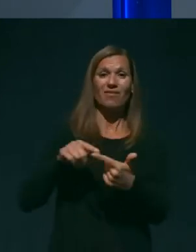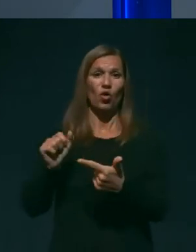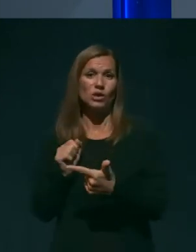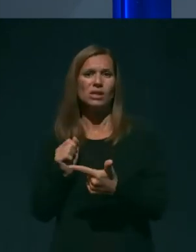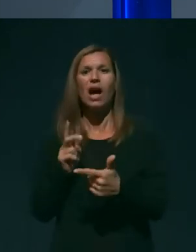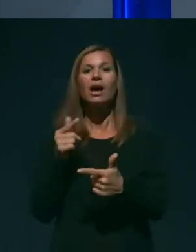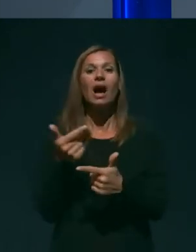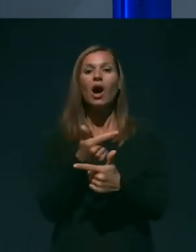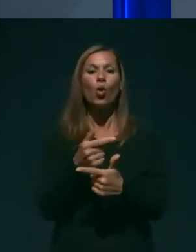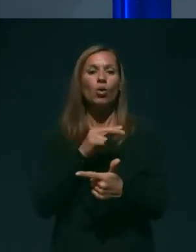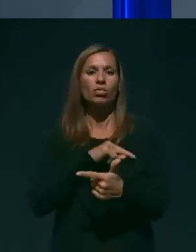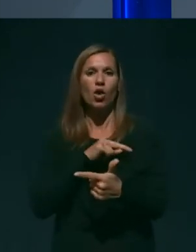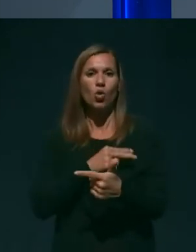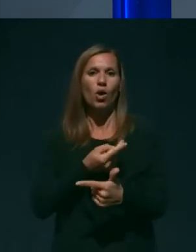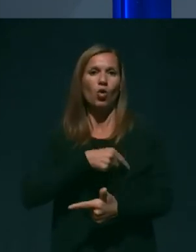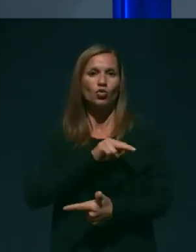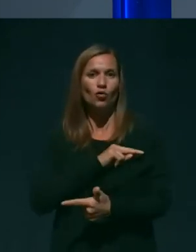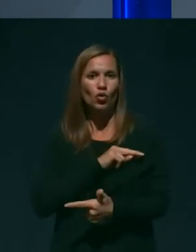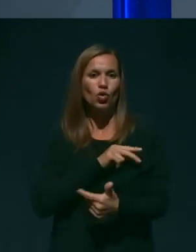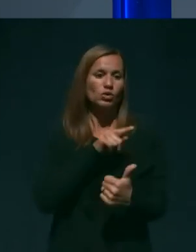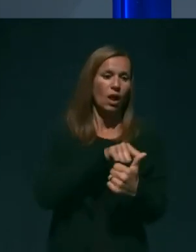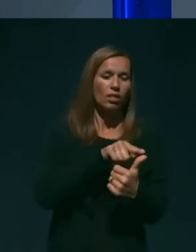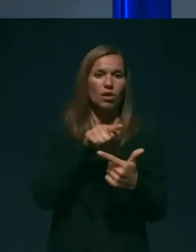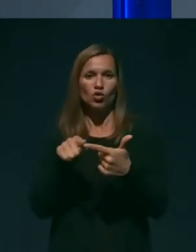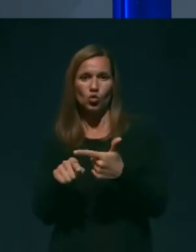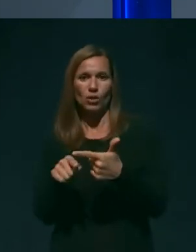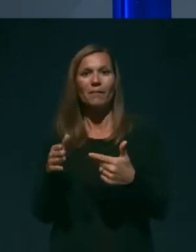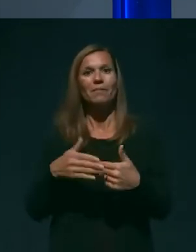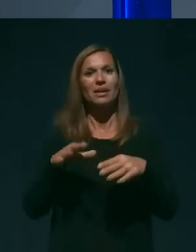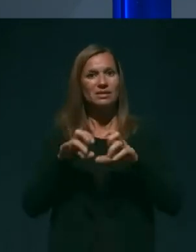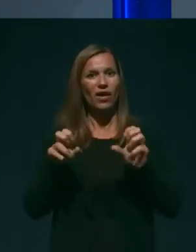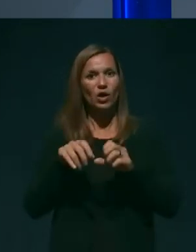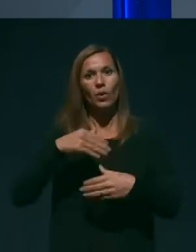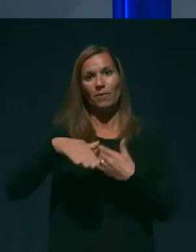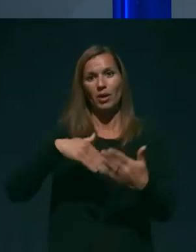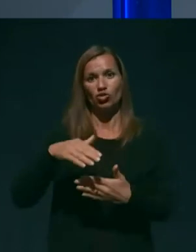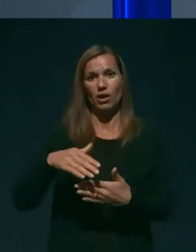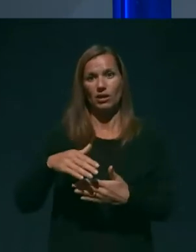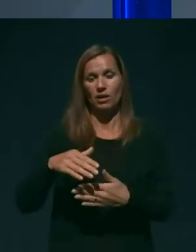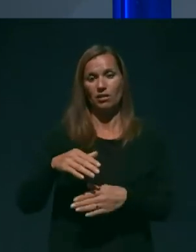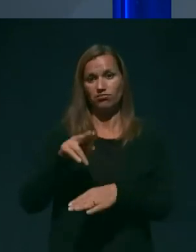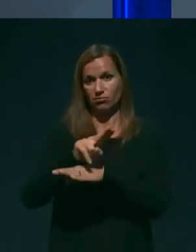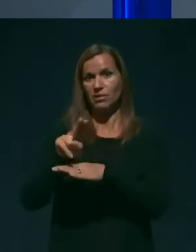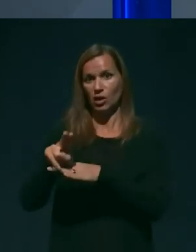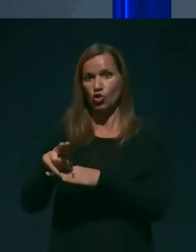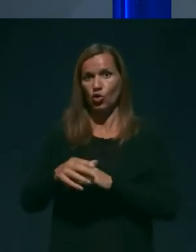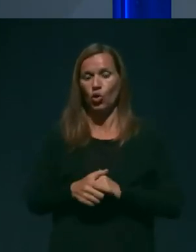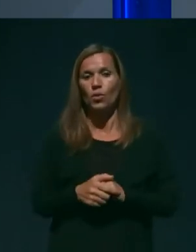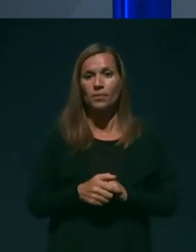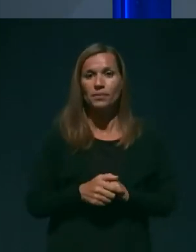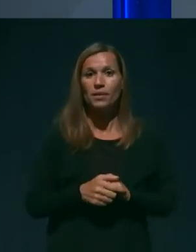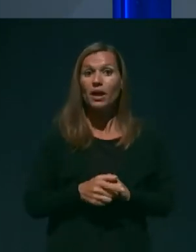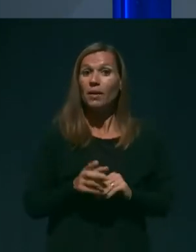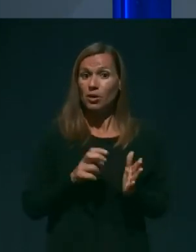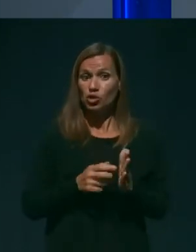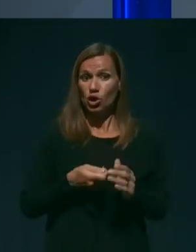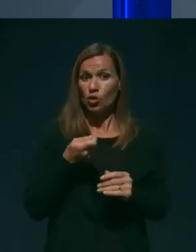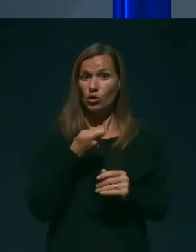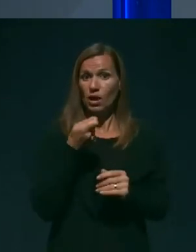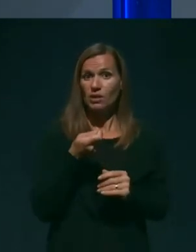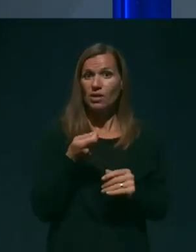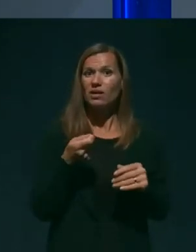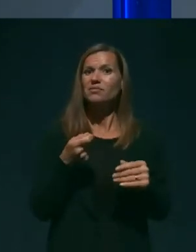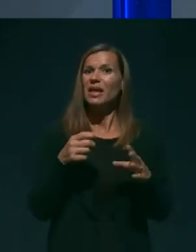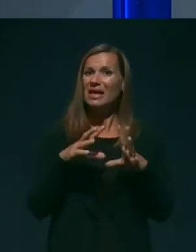je vloga enih in drugih pri izvajanju tih mešanih patroli. Dodatno seveda bi povedala, da je izvajanje mešanega